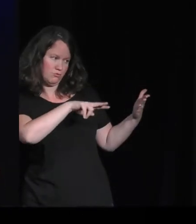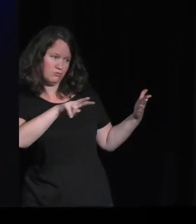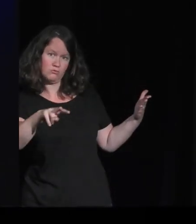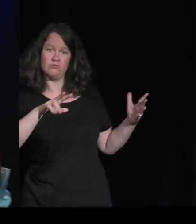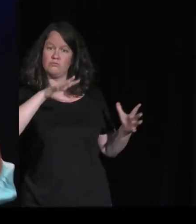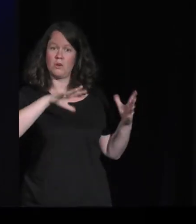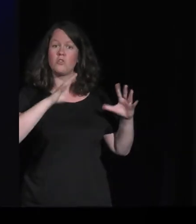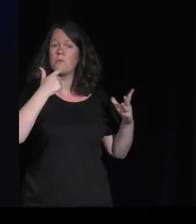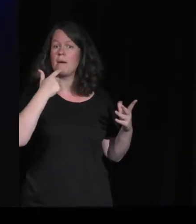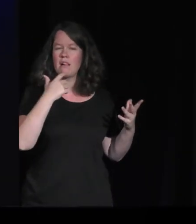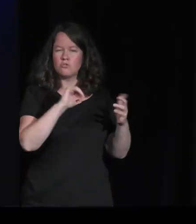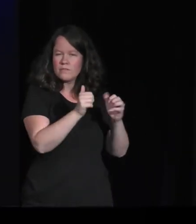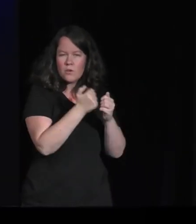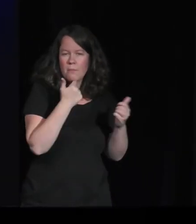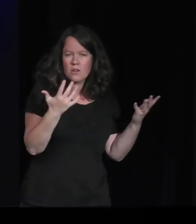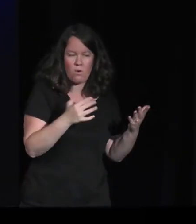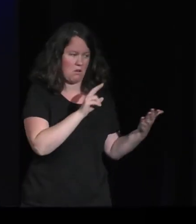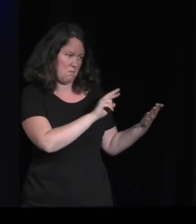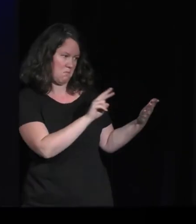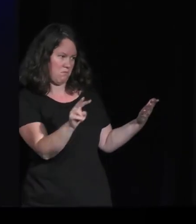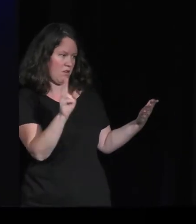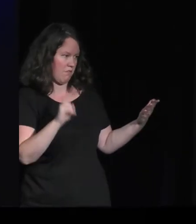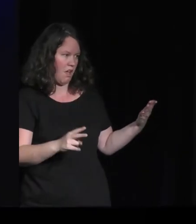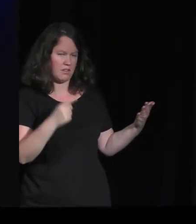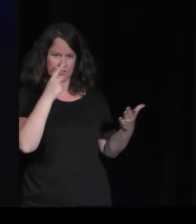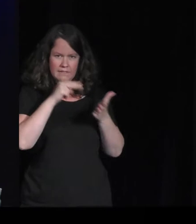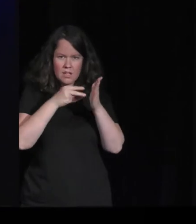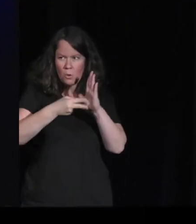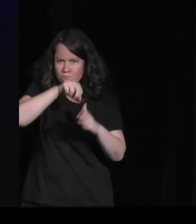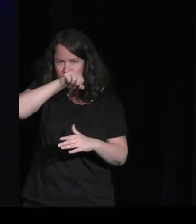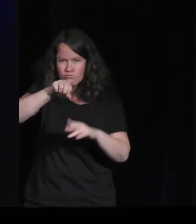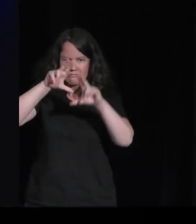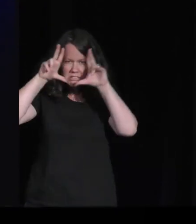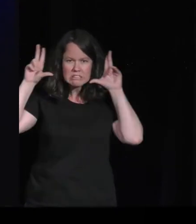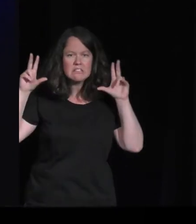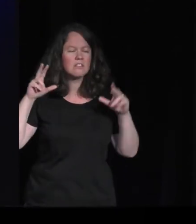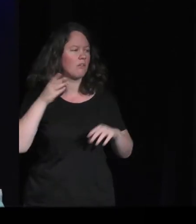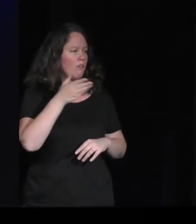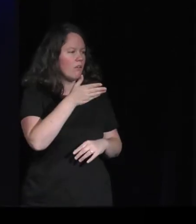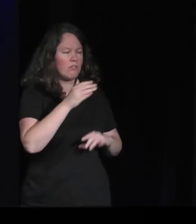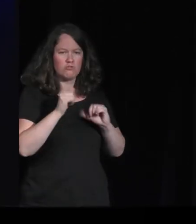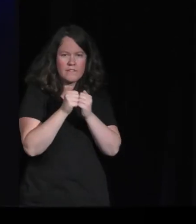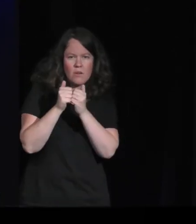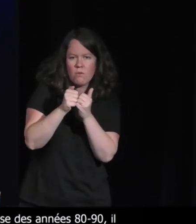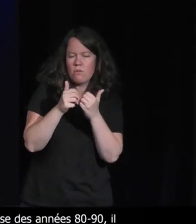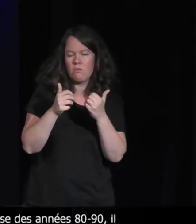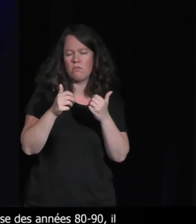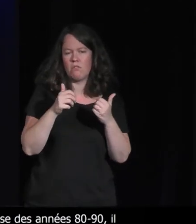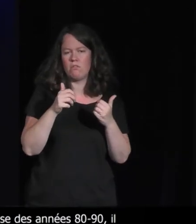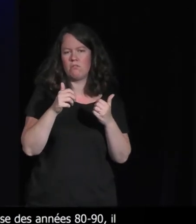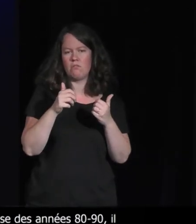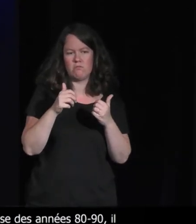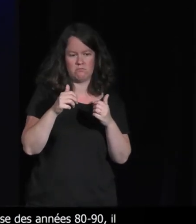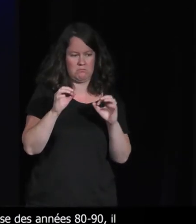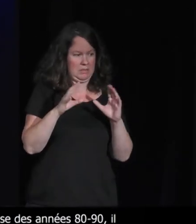dans une version extrêmement technophile, où le jeu vidéo n'est qu'un ingrédient parmi l'ensemble des